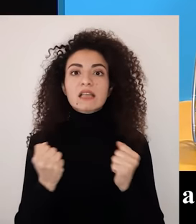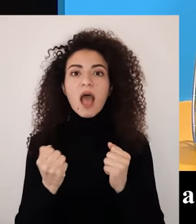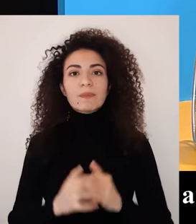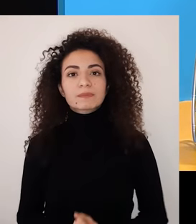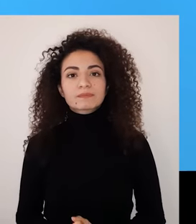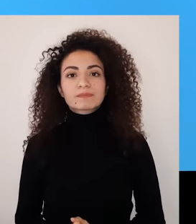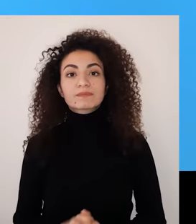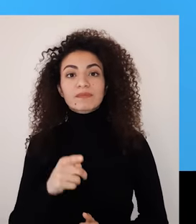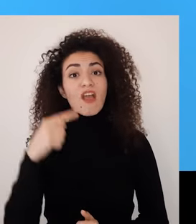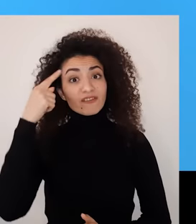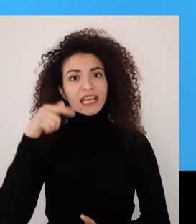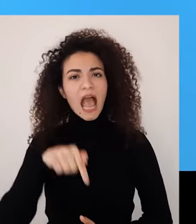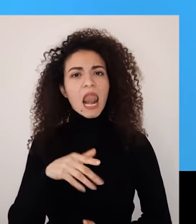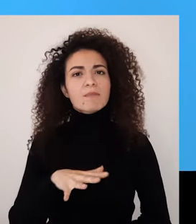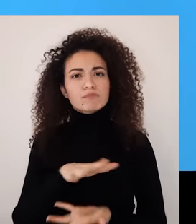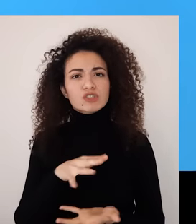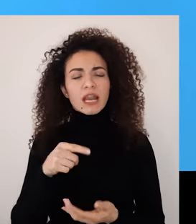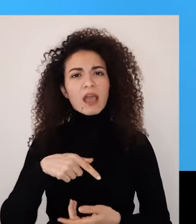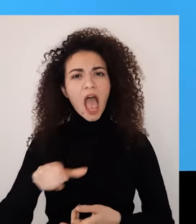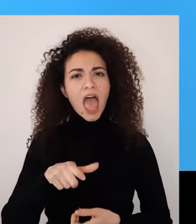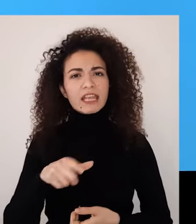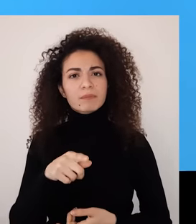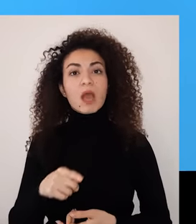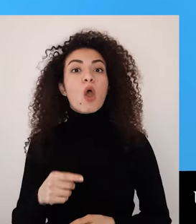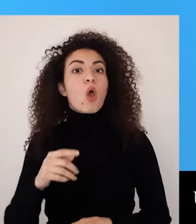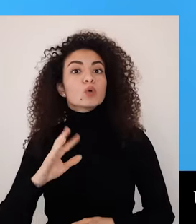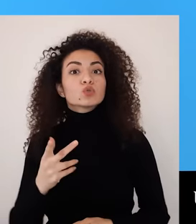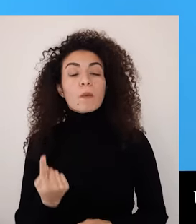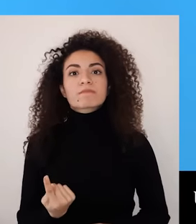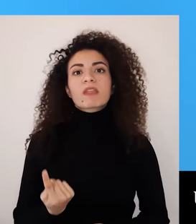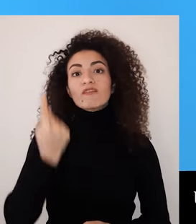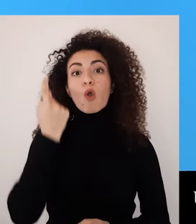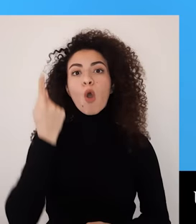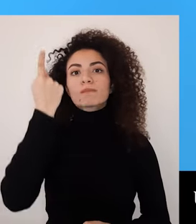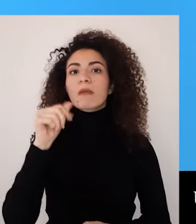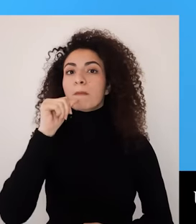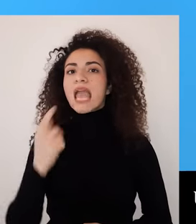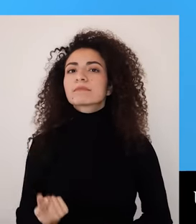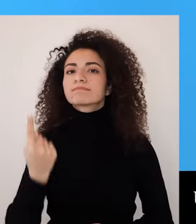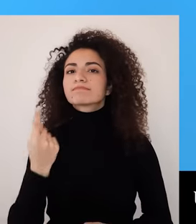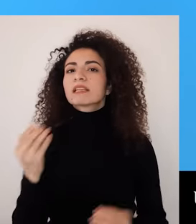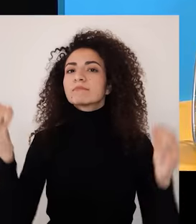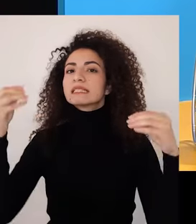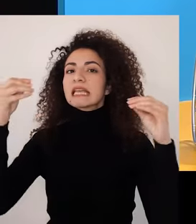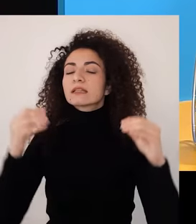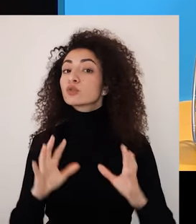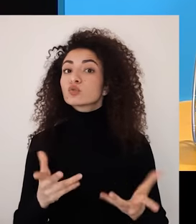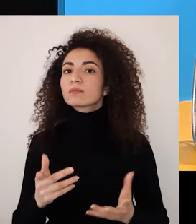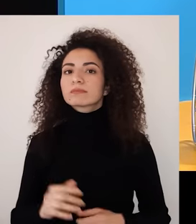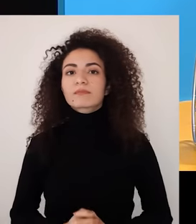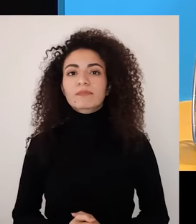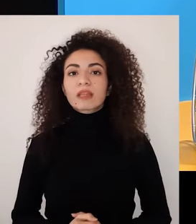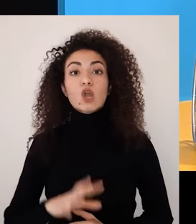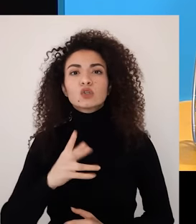للغرق؟ اختاري مشكلة عم توجهها حاليا واستعيني بمثل الزورق ومستوى المياه وقومي